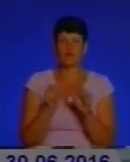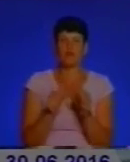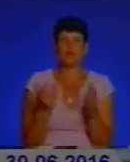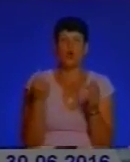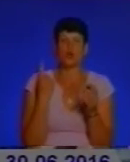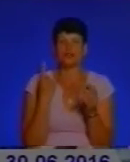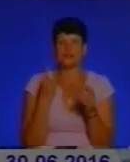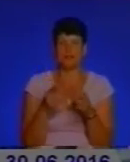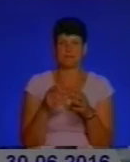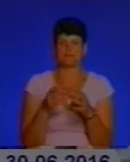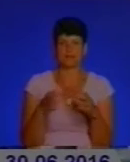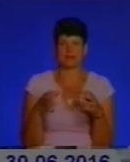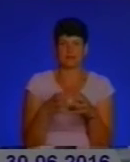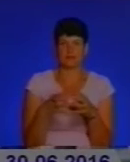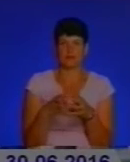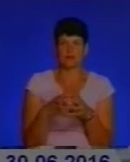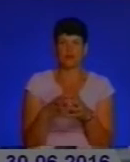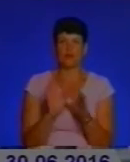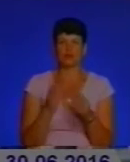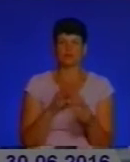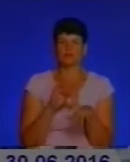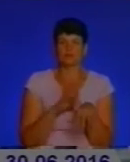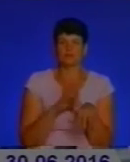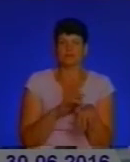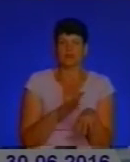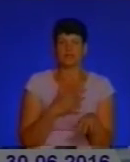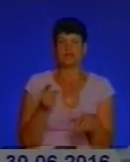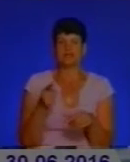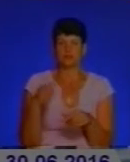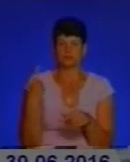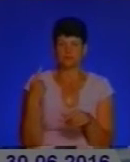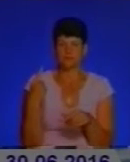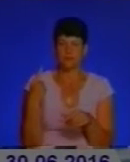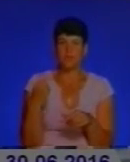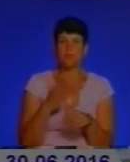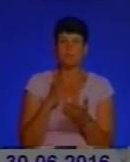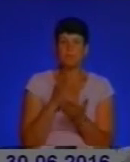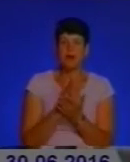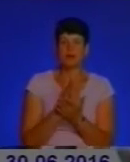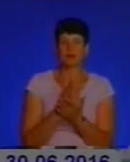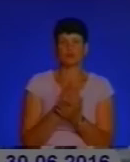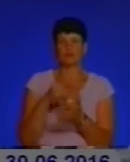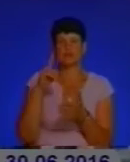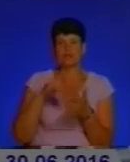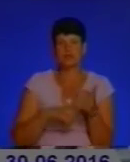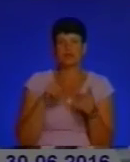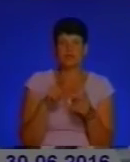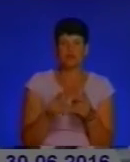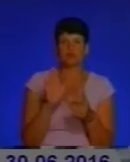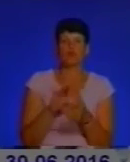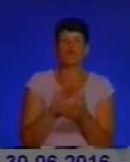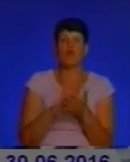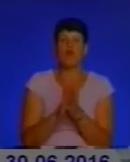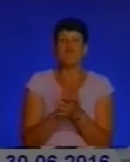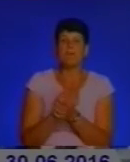болювати за Тернопільську область. І найважливіше, ми маємо велике сподівання на те, що ми будемо в умовах мирної країни